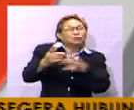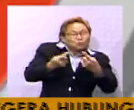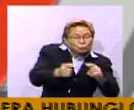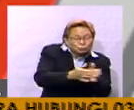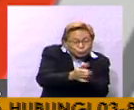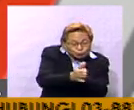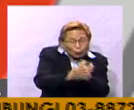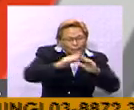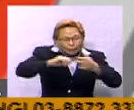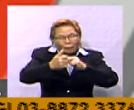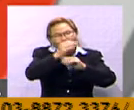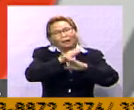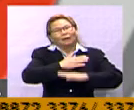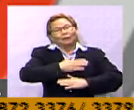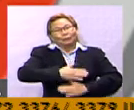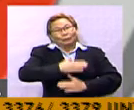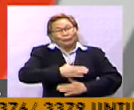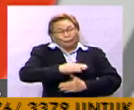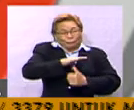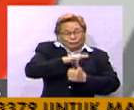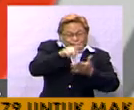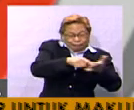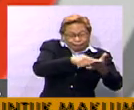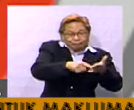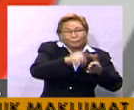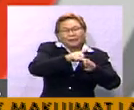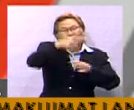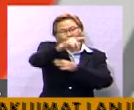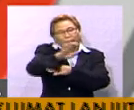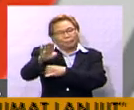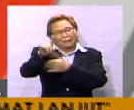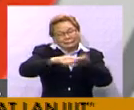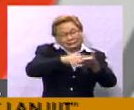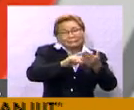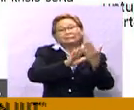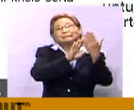krisis serta meredakan kritikan keras ke atasnya di Perhimpunan Agong PBB.